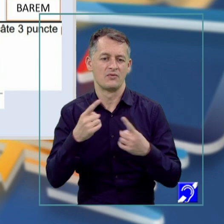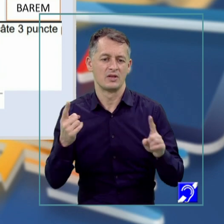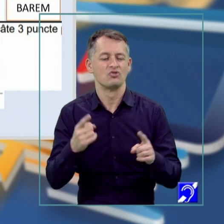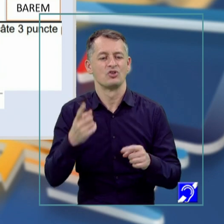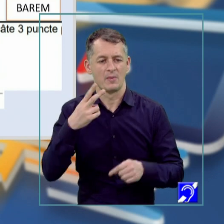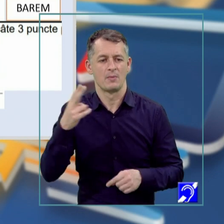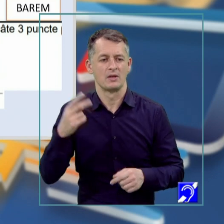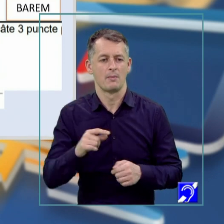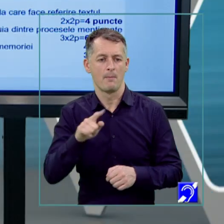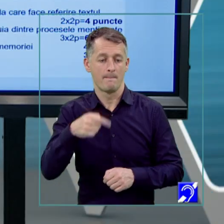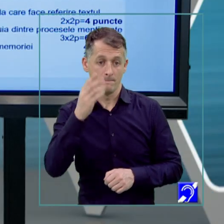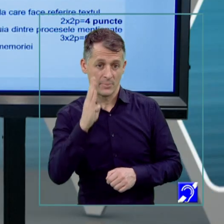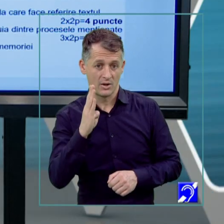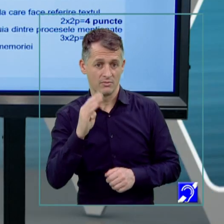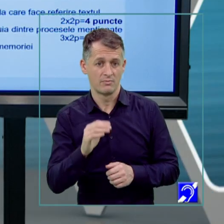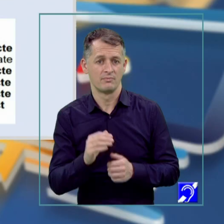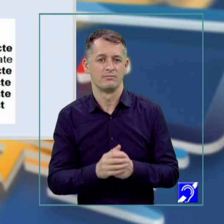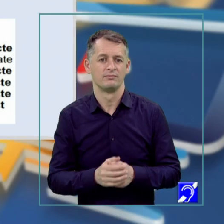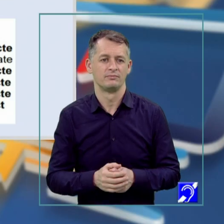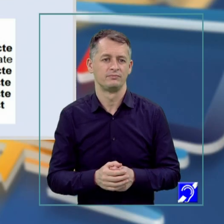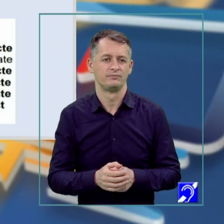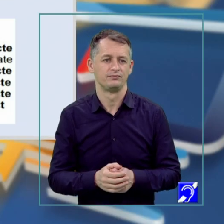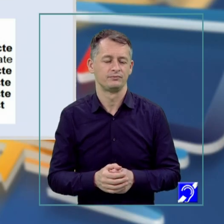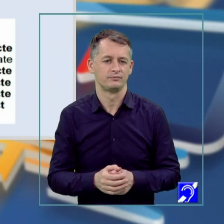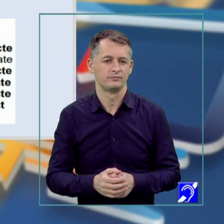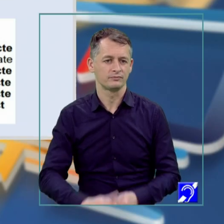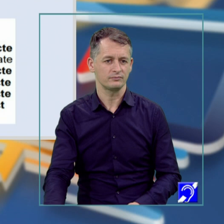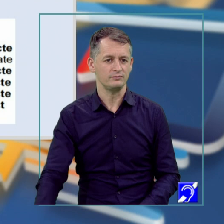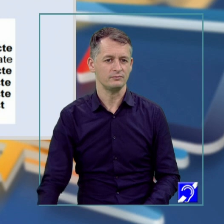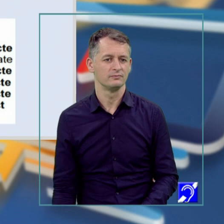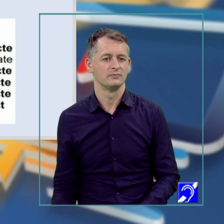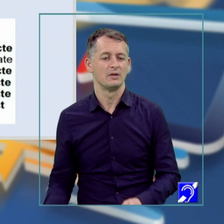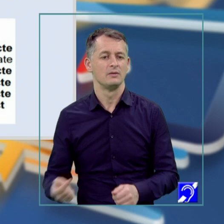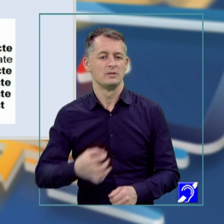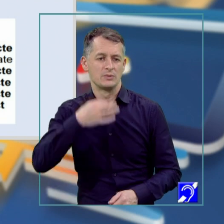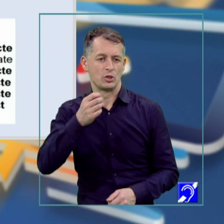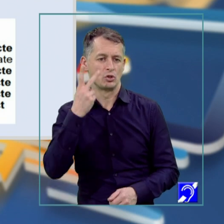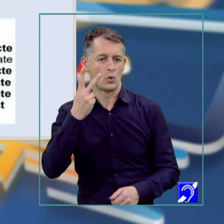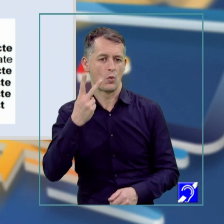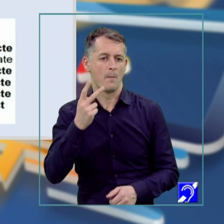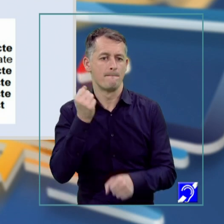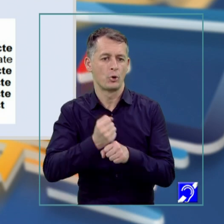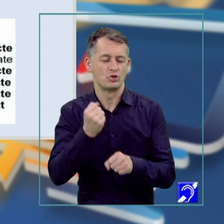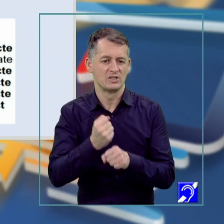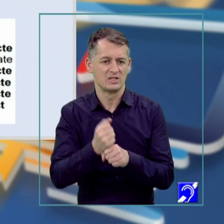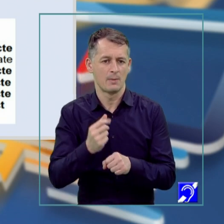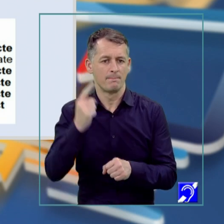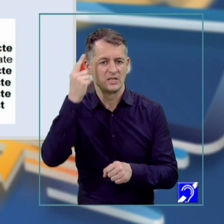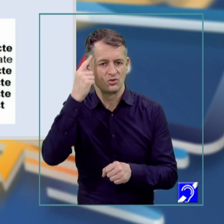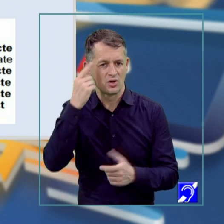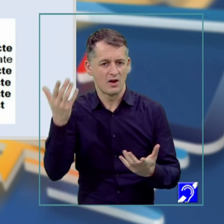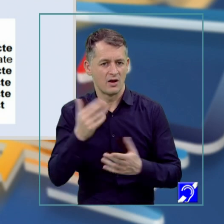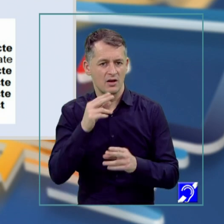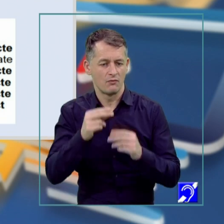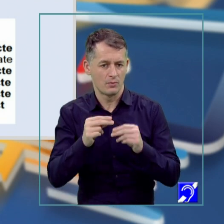departe. B-ul este un text menționați două procese psihice, asta ne cer să menționăm, două procese psihice la care face